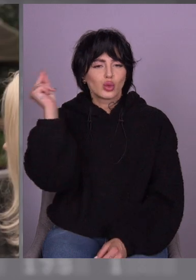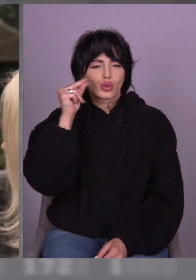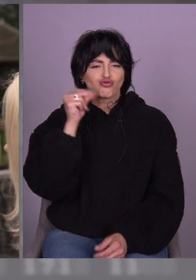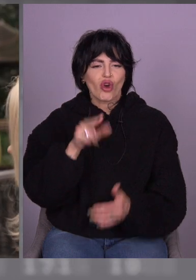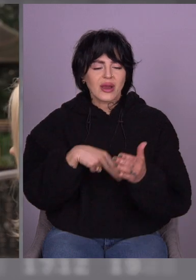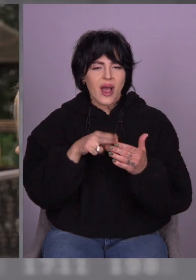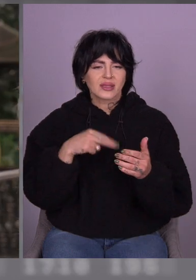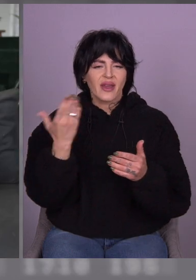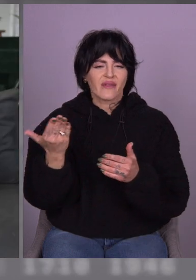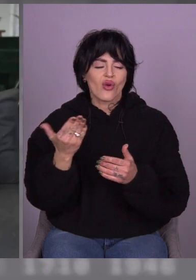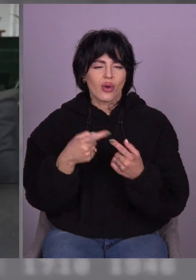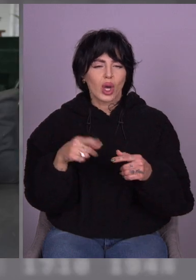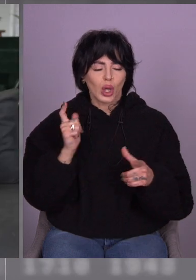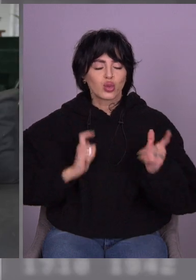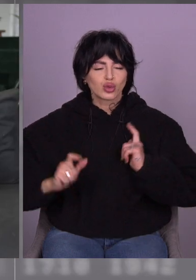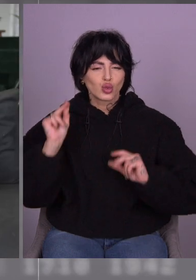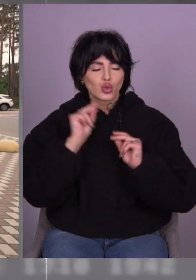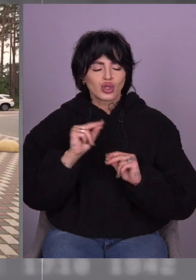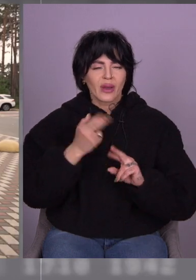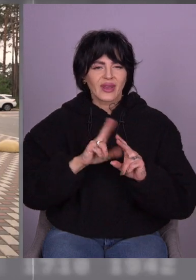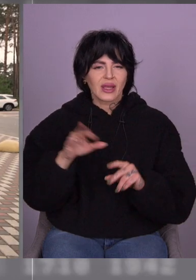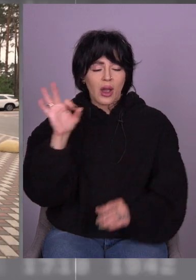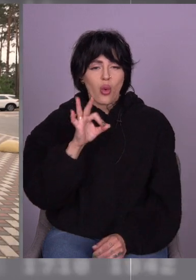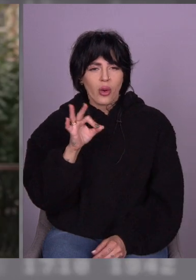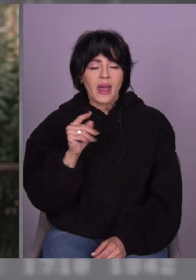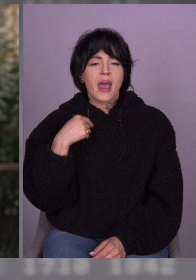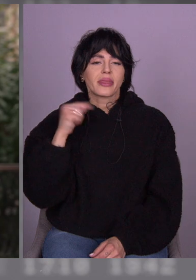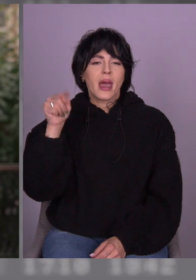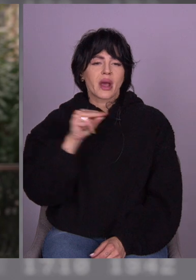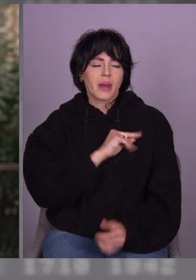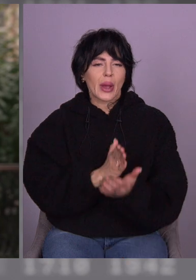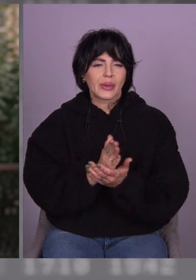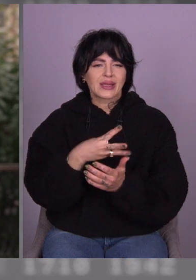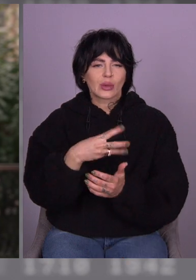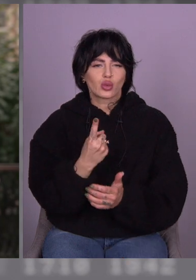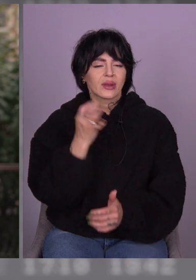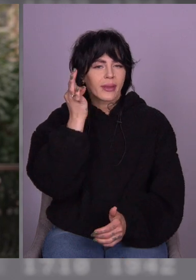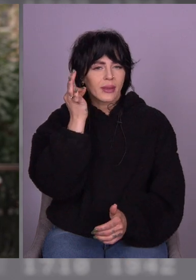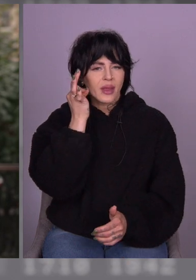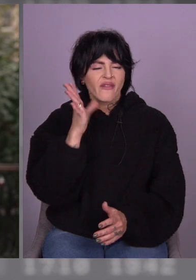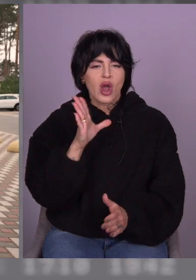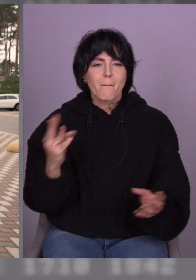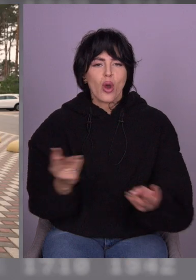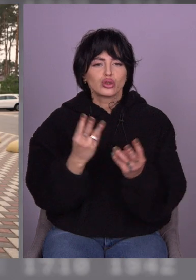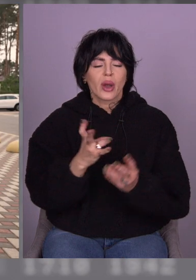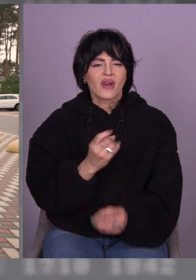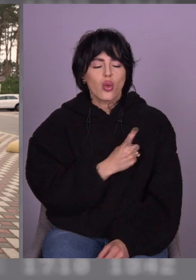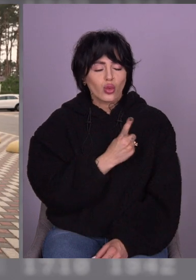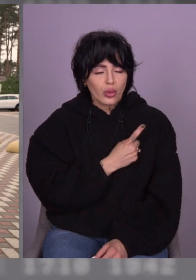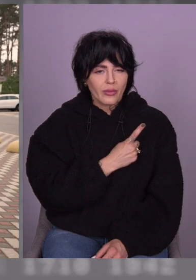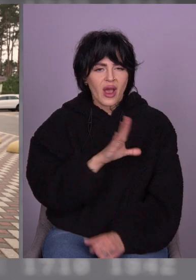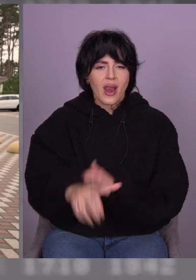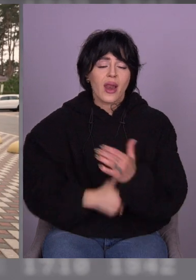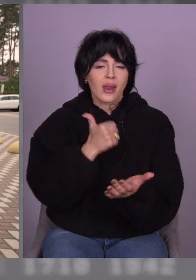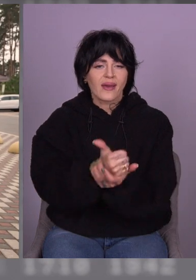-технічне училище. Я там народилася. Пропрацював я 31 рік у пожежній охороні, в головному